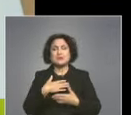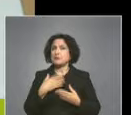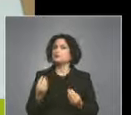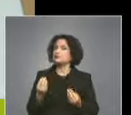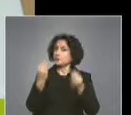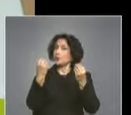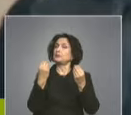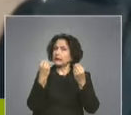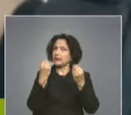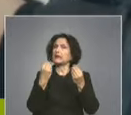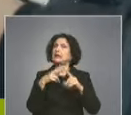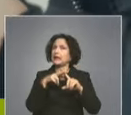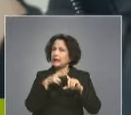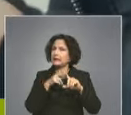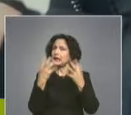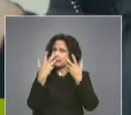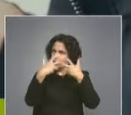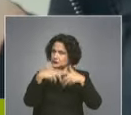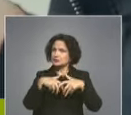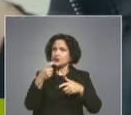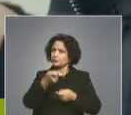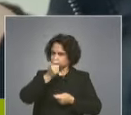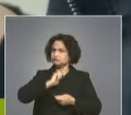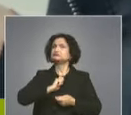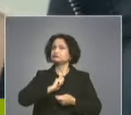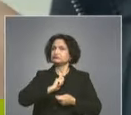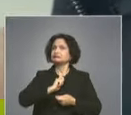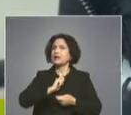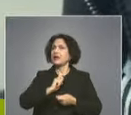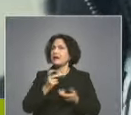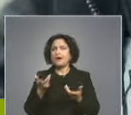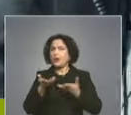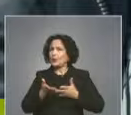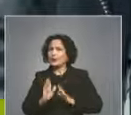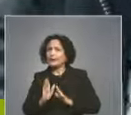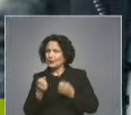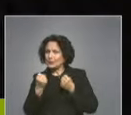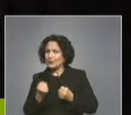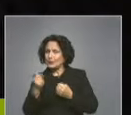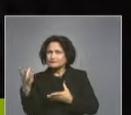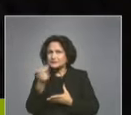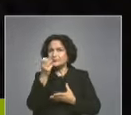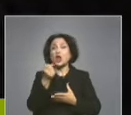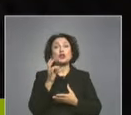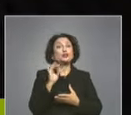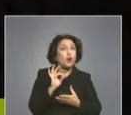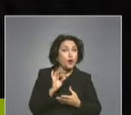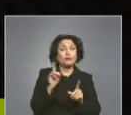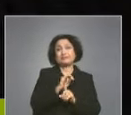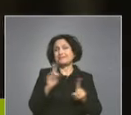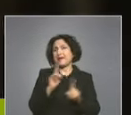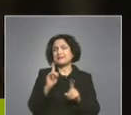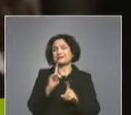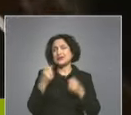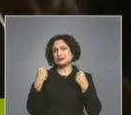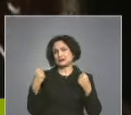добри технически умения. Това е нещо, което възрастните забелязват. Но нямат житейски опит, нямат в